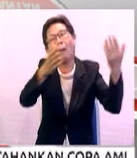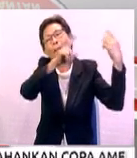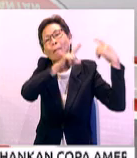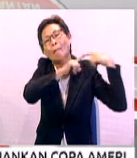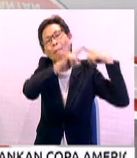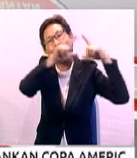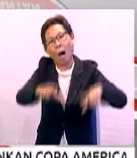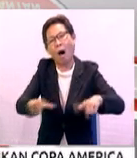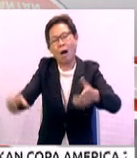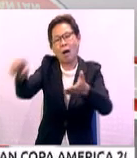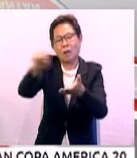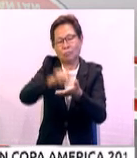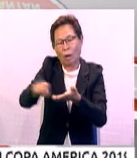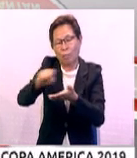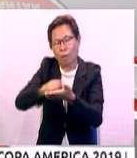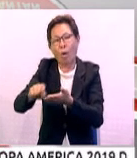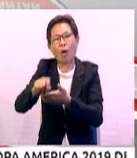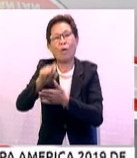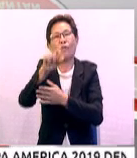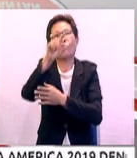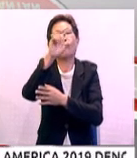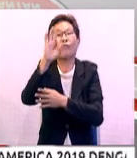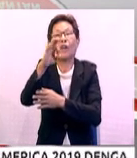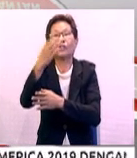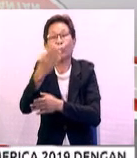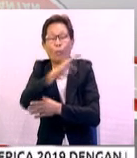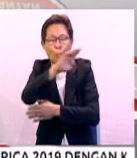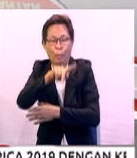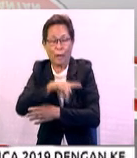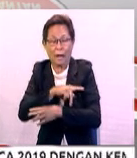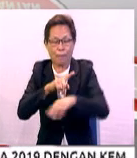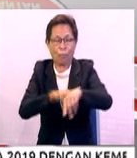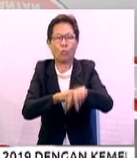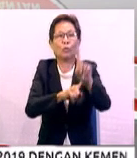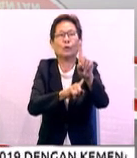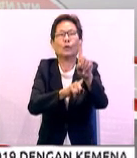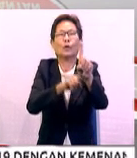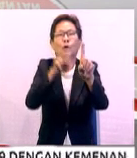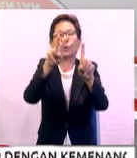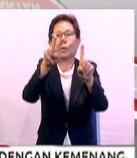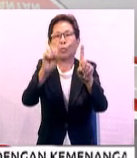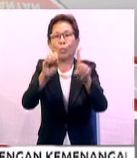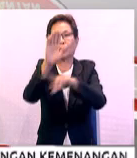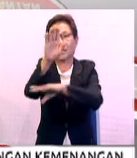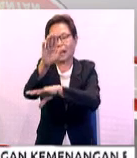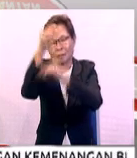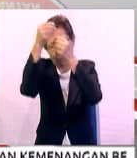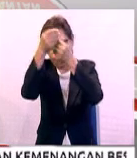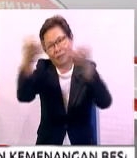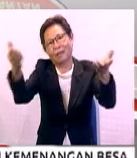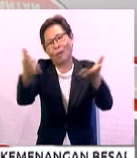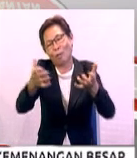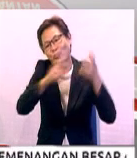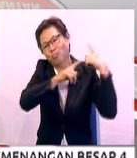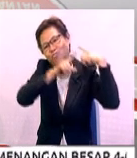satu catatan di laman sosial Facebook miliknya kira-kira pukul 1.20 tengah hari tadi.